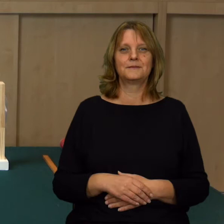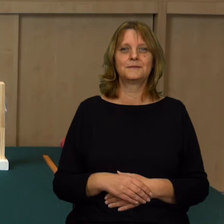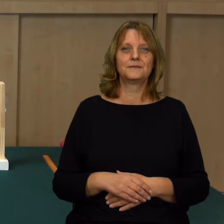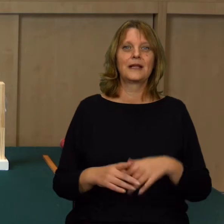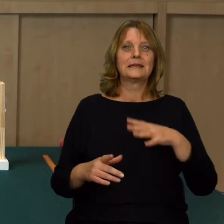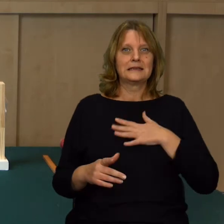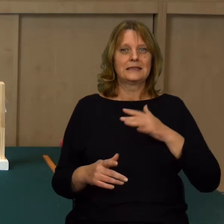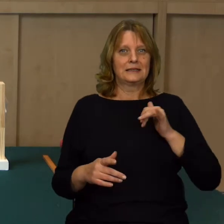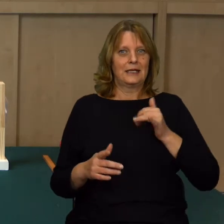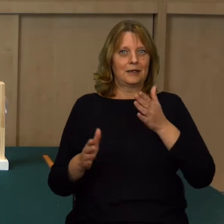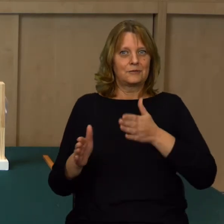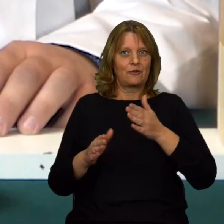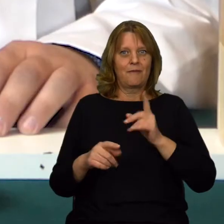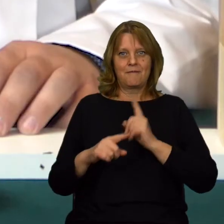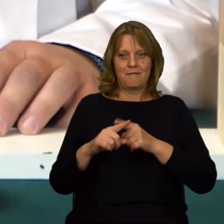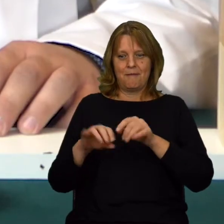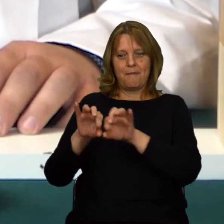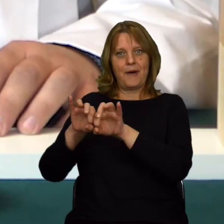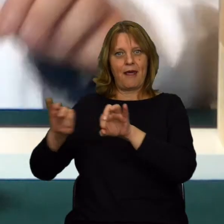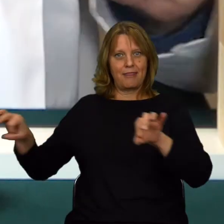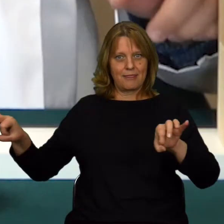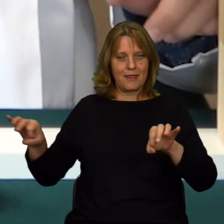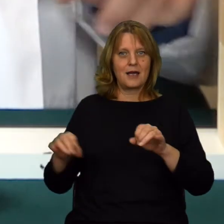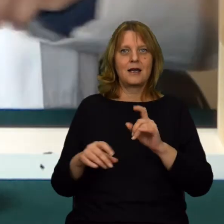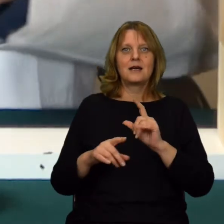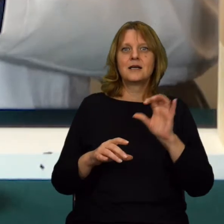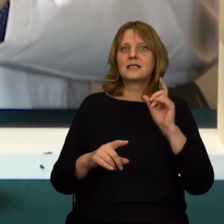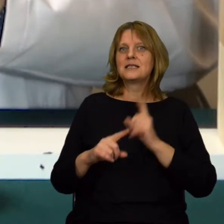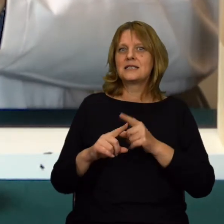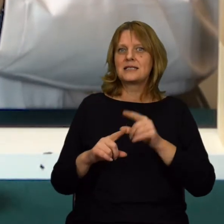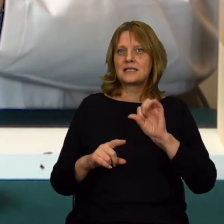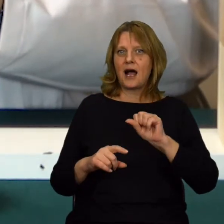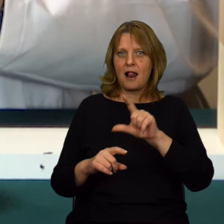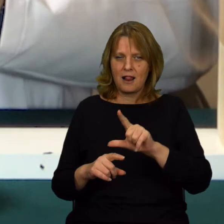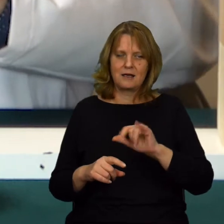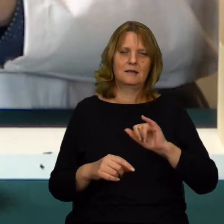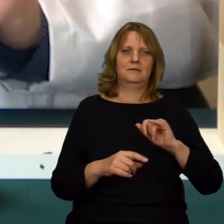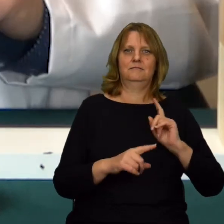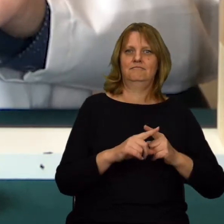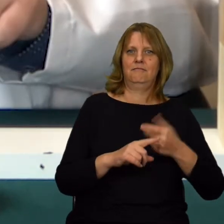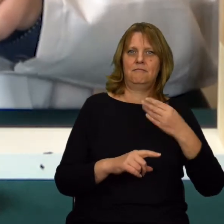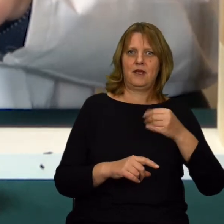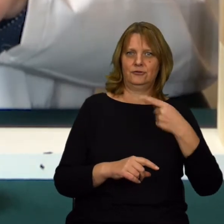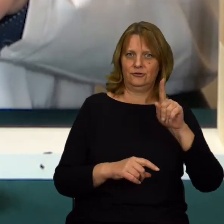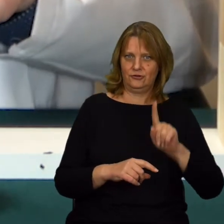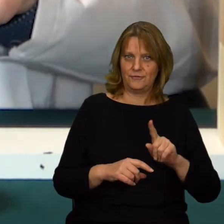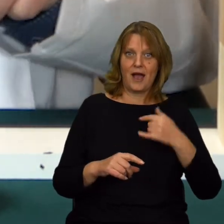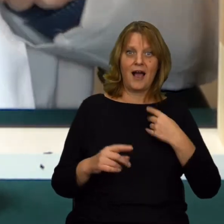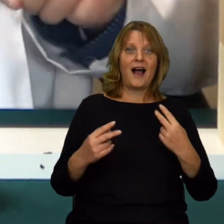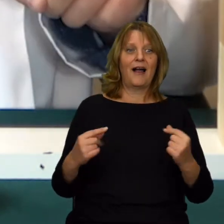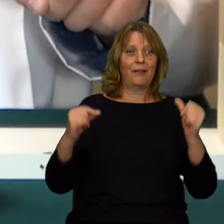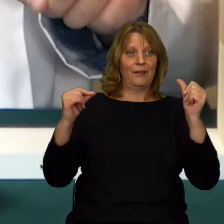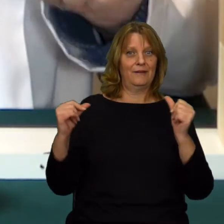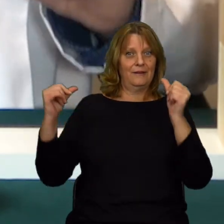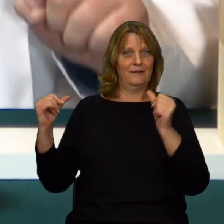Tutaj mam przygotowany pręt wykonany ze stali i pręt wykonany z miedzi. Podwieszone są tutaj na